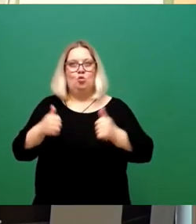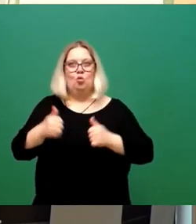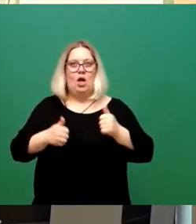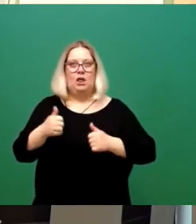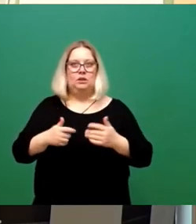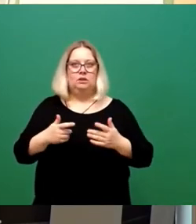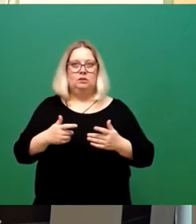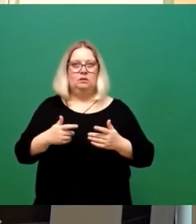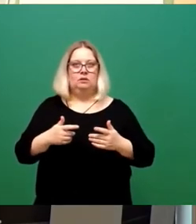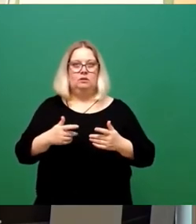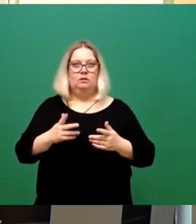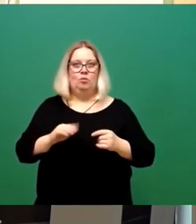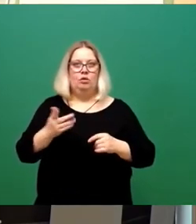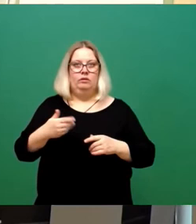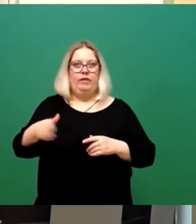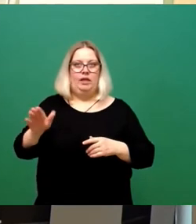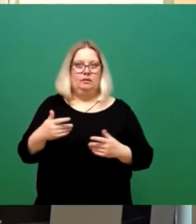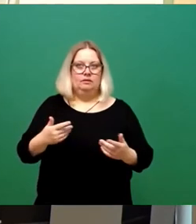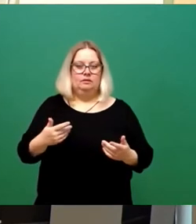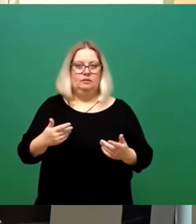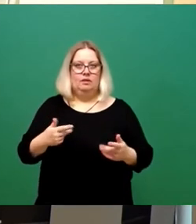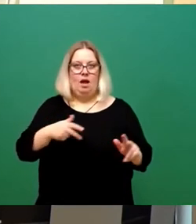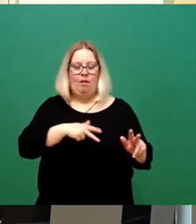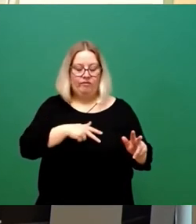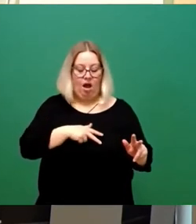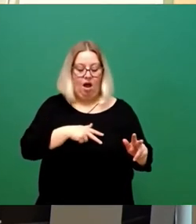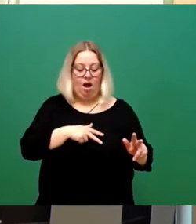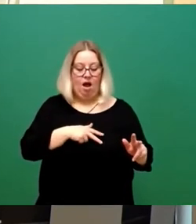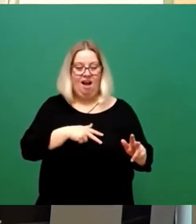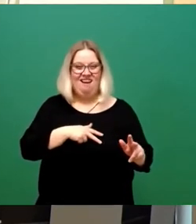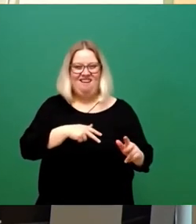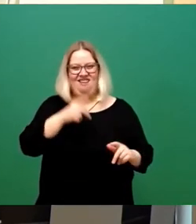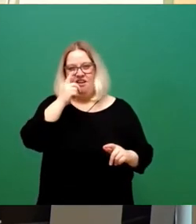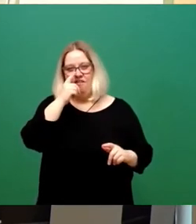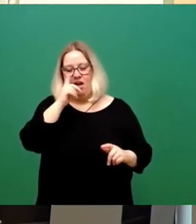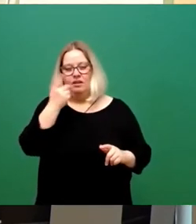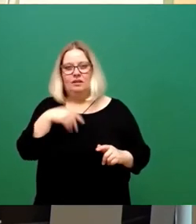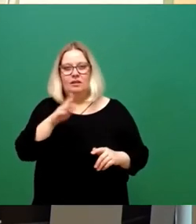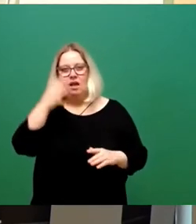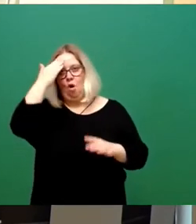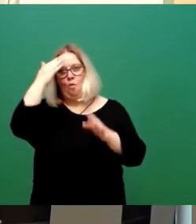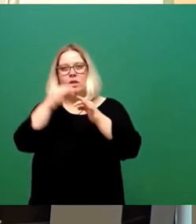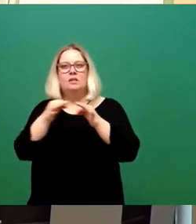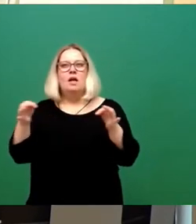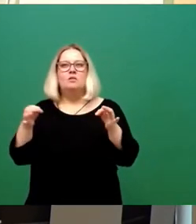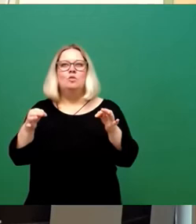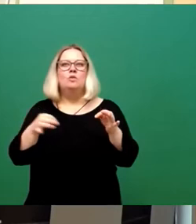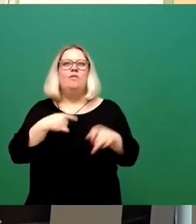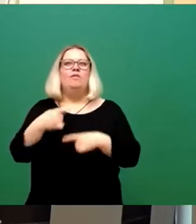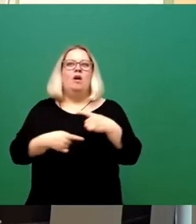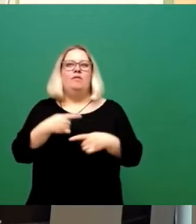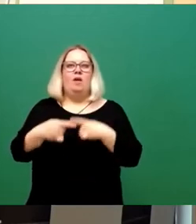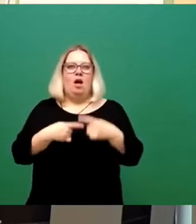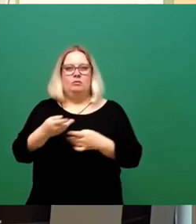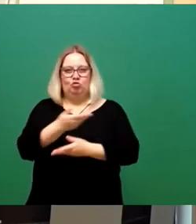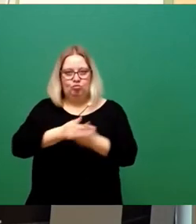Konkurrenzkandidaturen vom Hals zu haben. Aber wenn wir denn schon über diese Hauptsatzung auch das Verfahren besprechen, dann